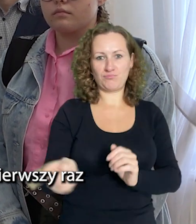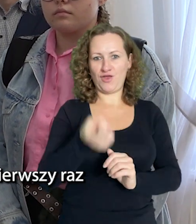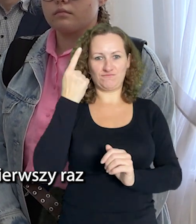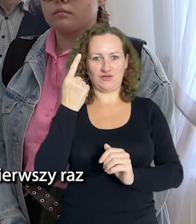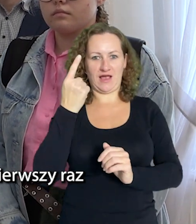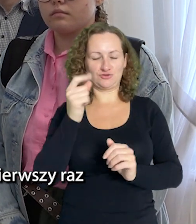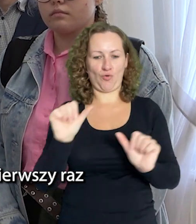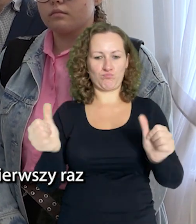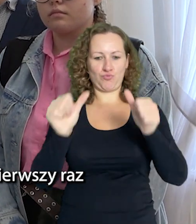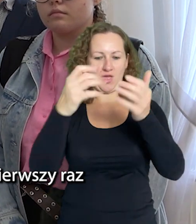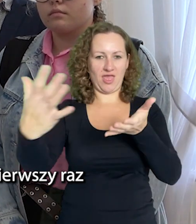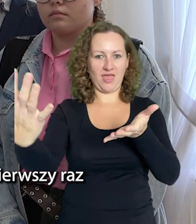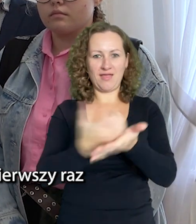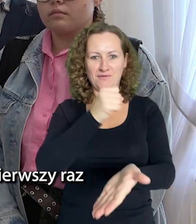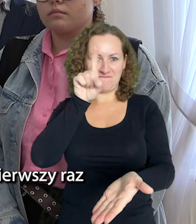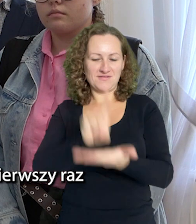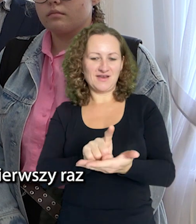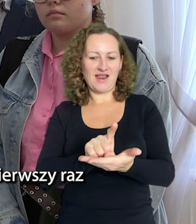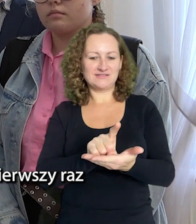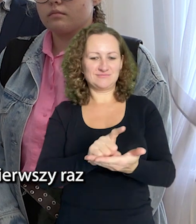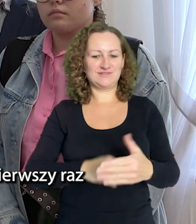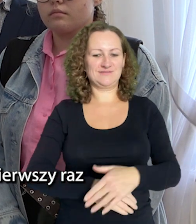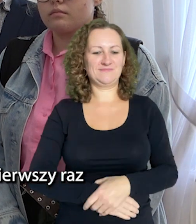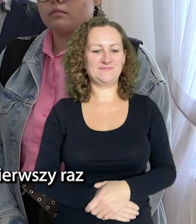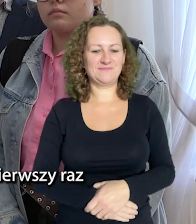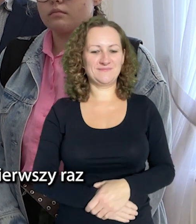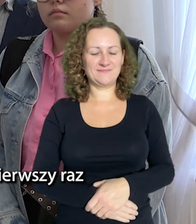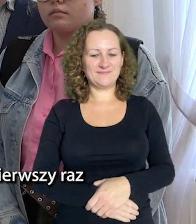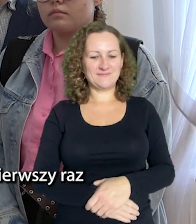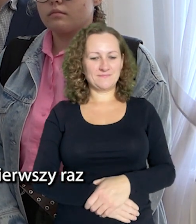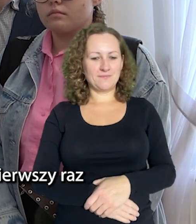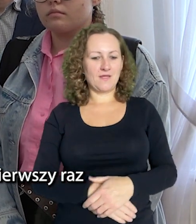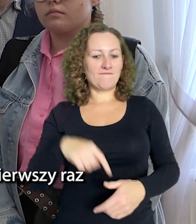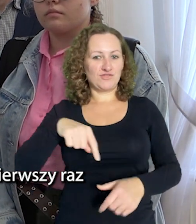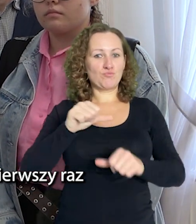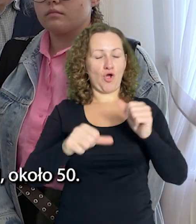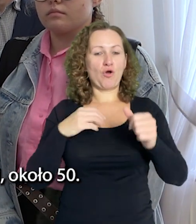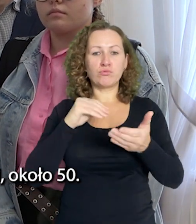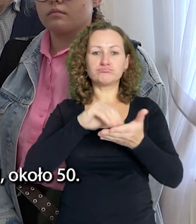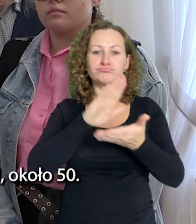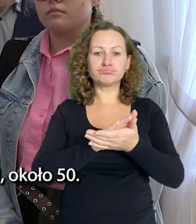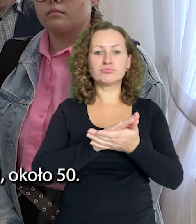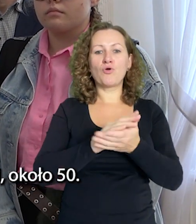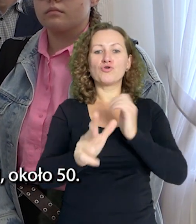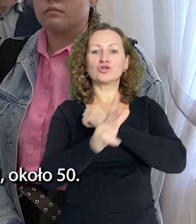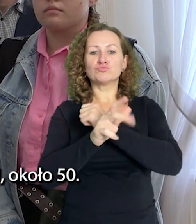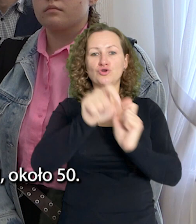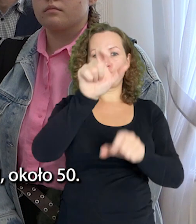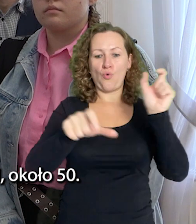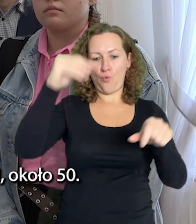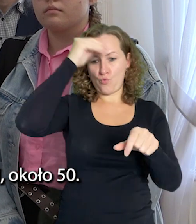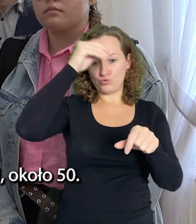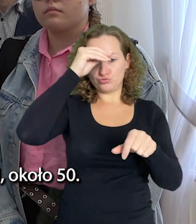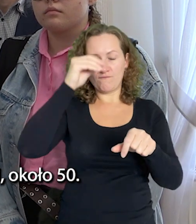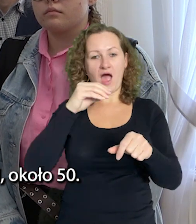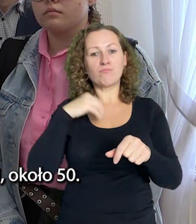drugi brała udział w takiej akcji, ale pierwszy raz mogliśmy wygrać puchar. W tym roku